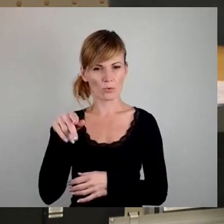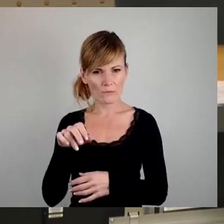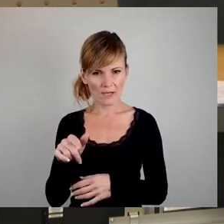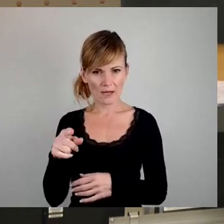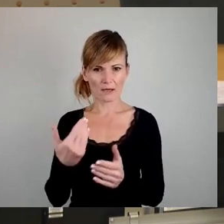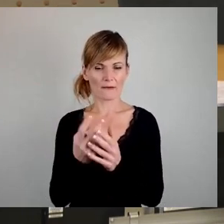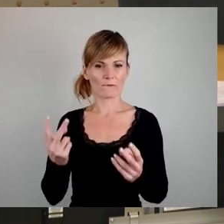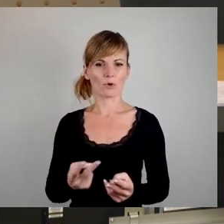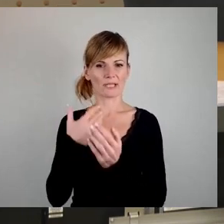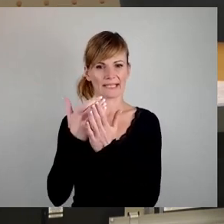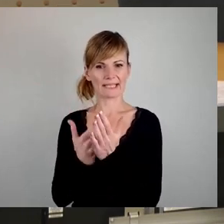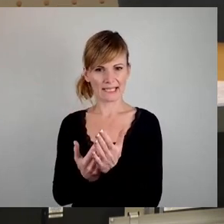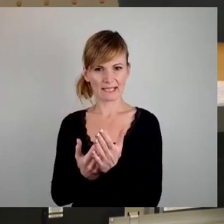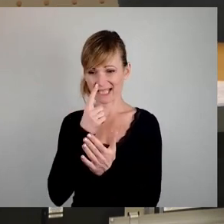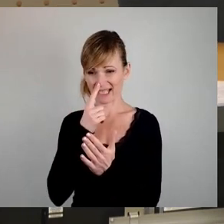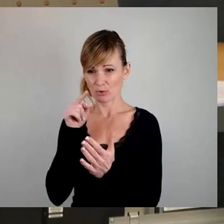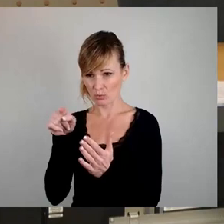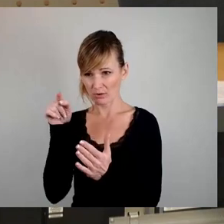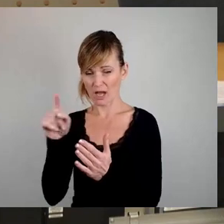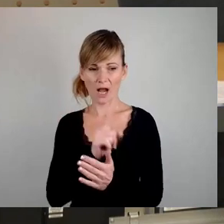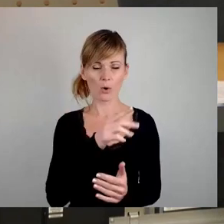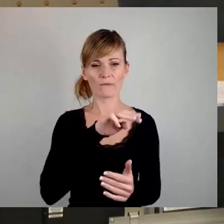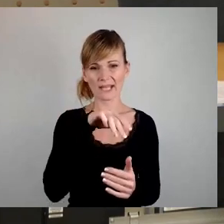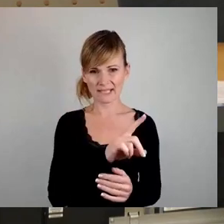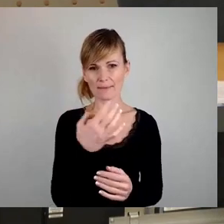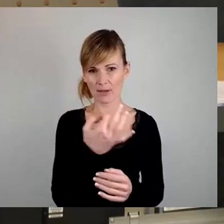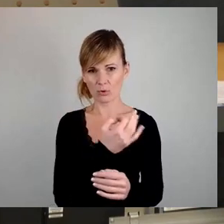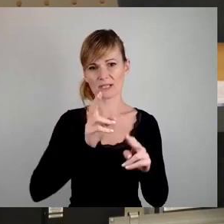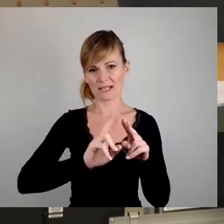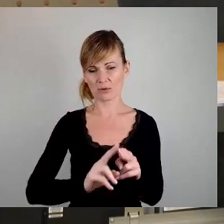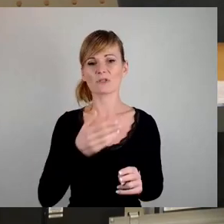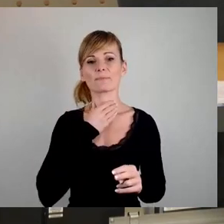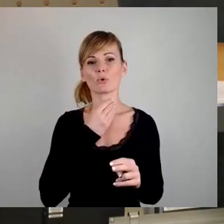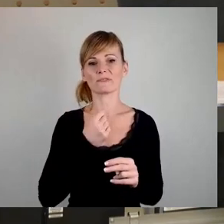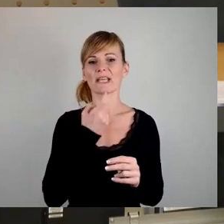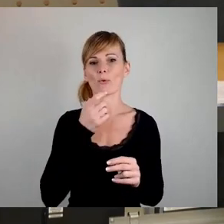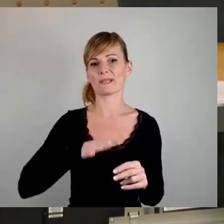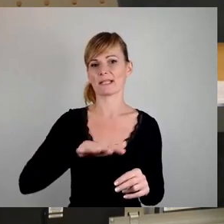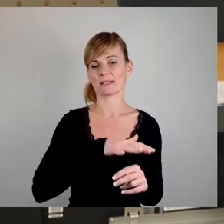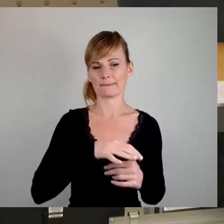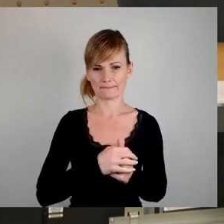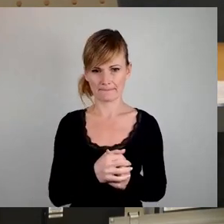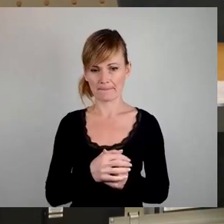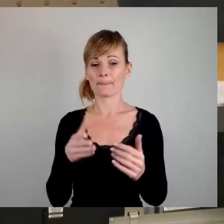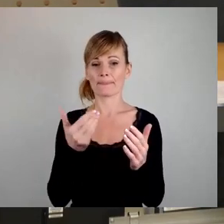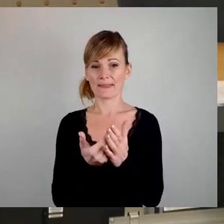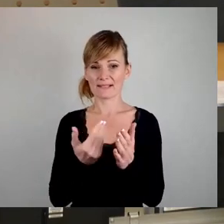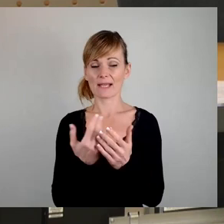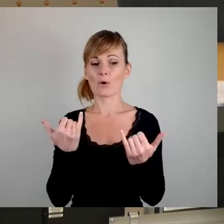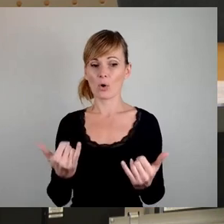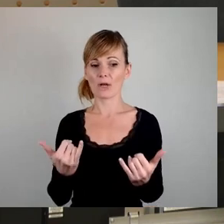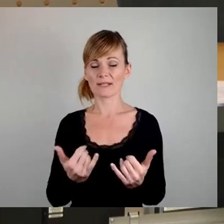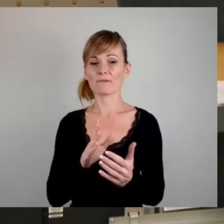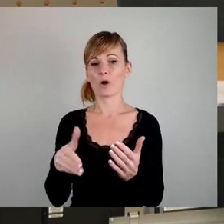Dresden profitieren kann, braucht jetzt auch die WED sanierungsbedürftige Objekte. Insofern ist die heute zu beschließende Vorlage für diesen